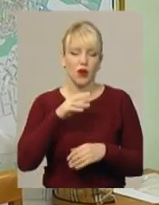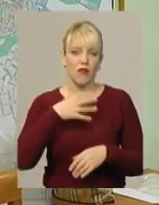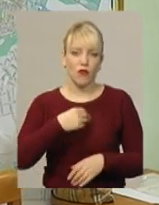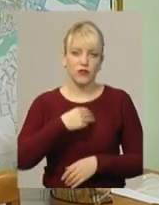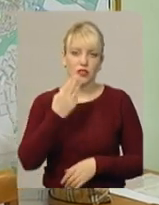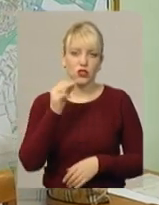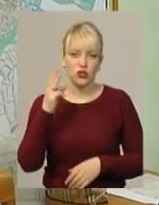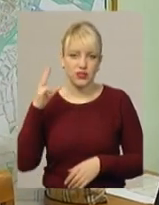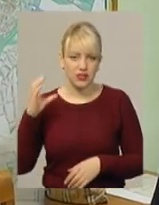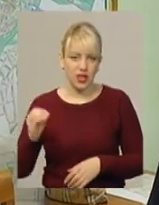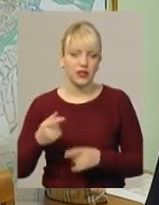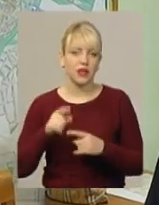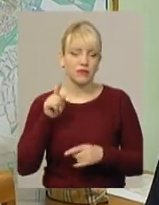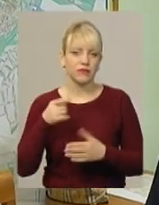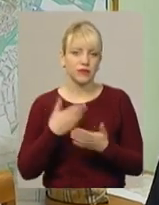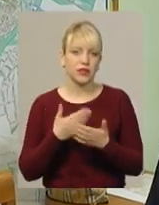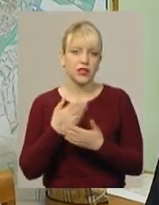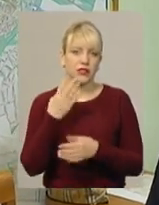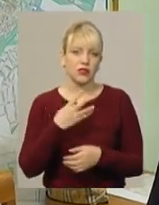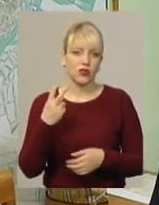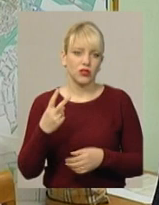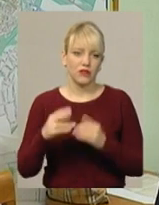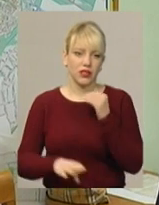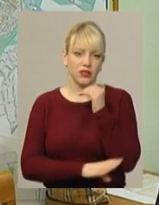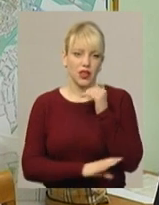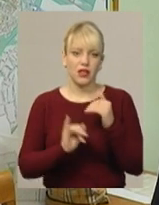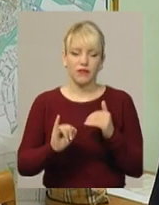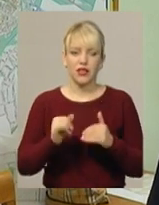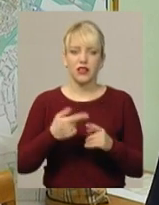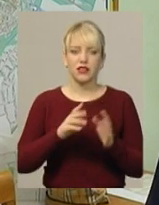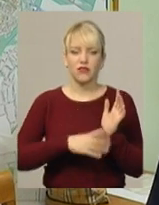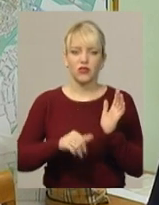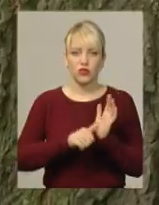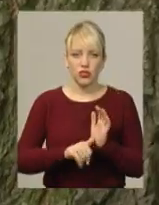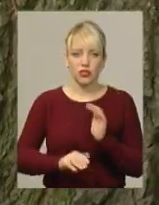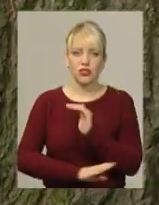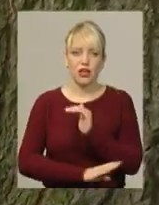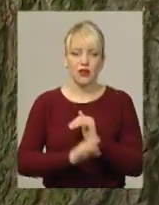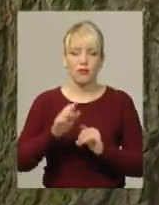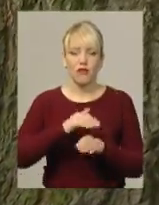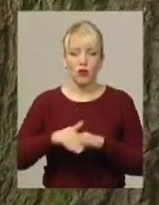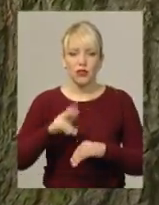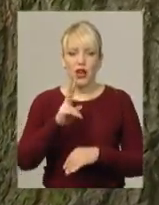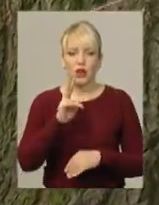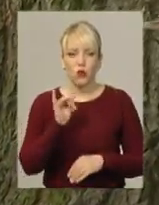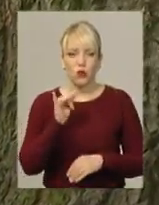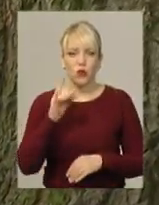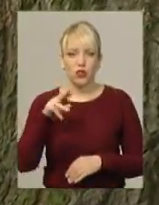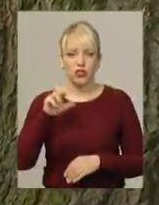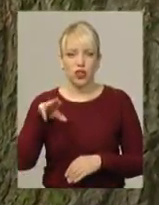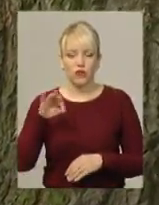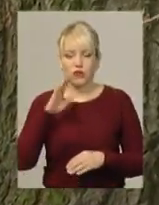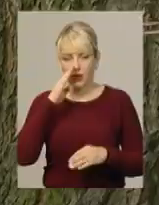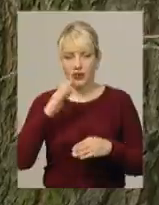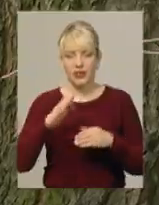шосе, там близько 42 дерев і 96 дерев по вулиці Курчатова. Більшість дерев у Хмельницькому впритул